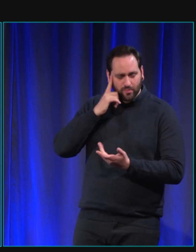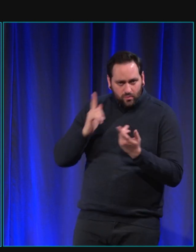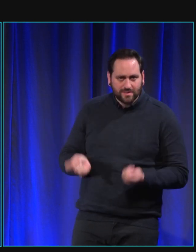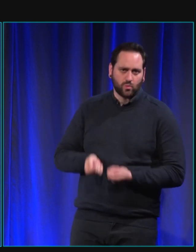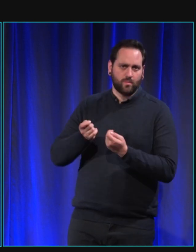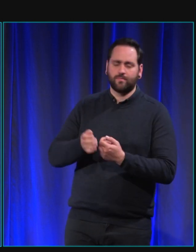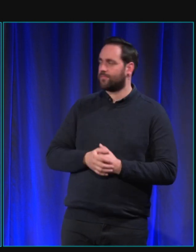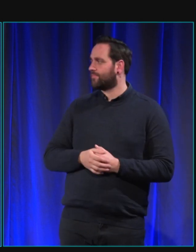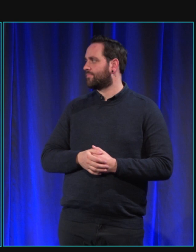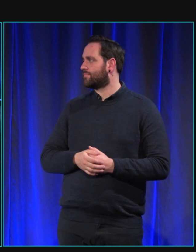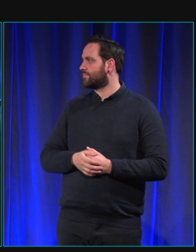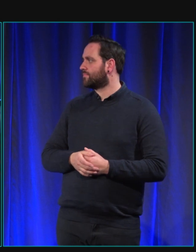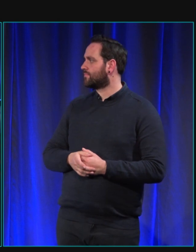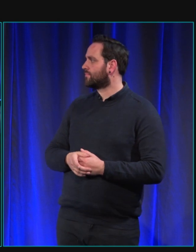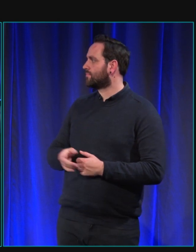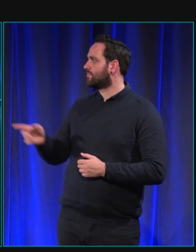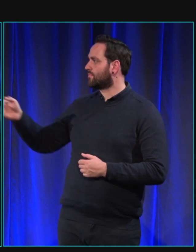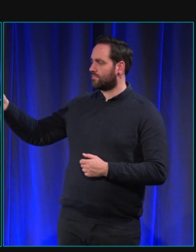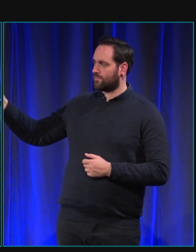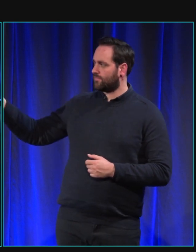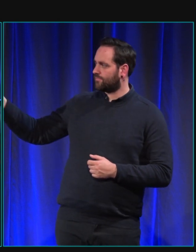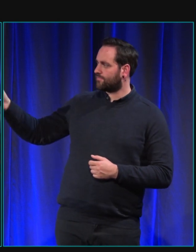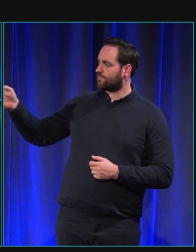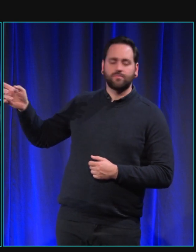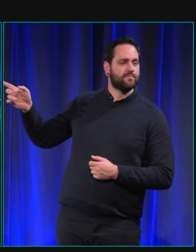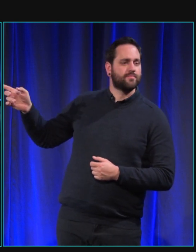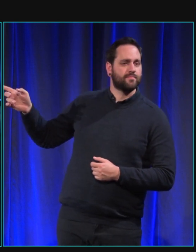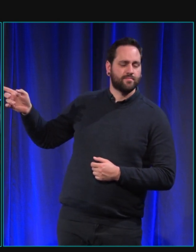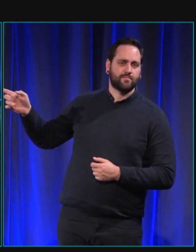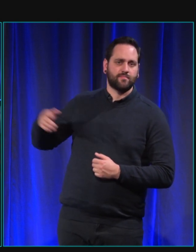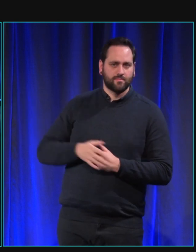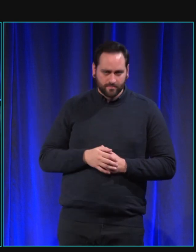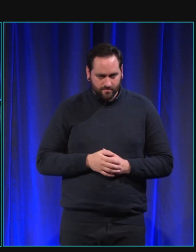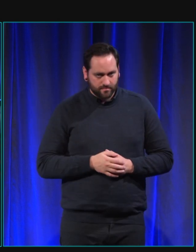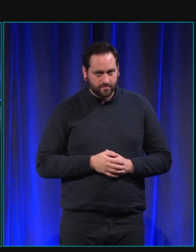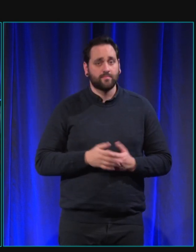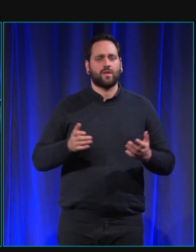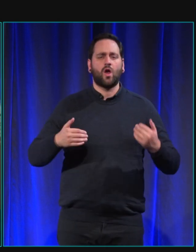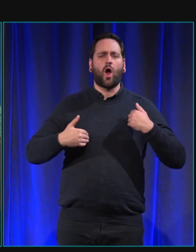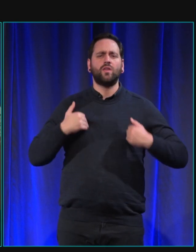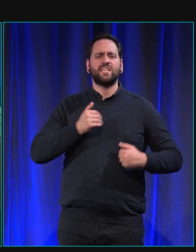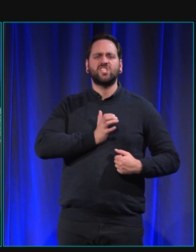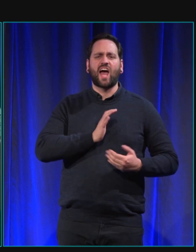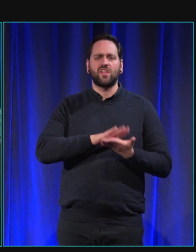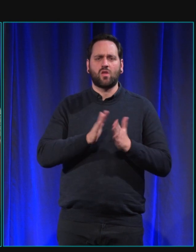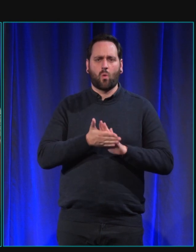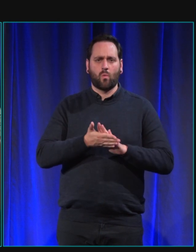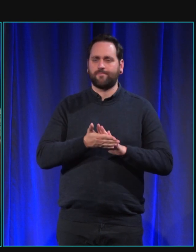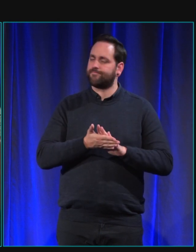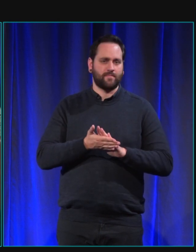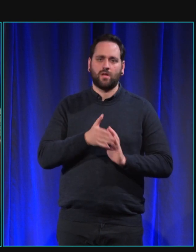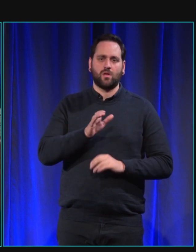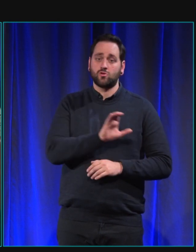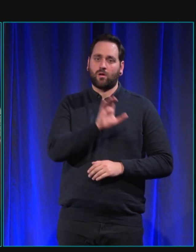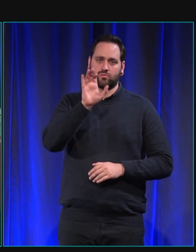c'est par nous vous met que sur Andichien vous avez le micro sur Andichien ce ne sont que des chiens qui sont éduqués en famille